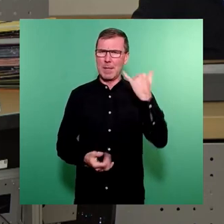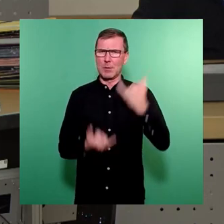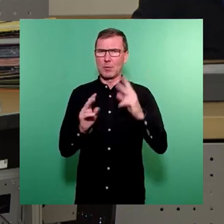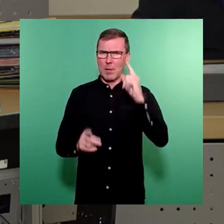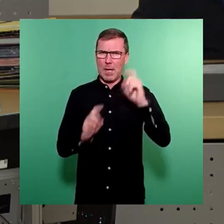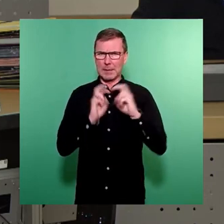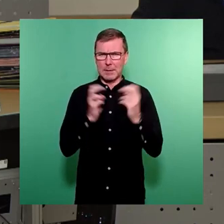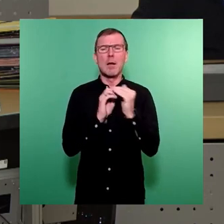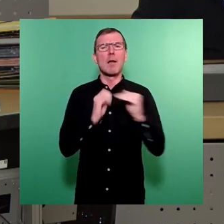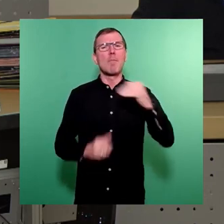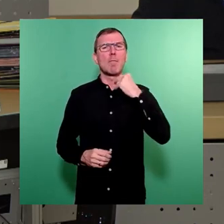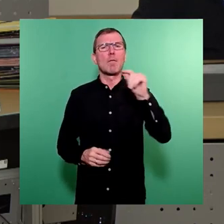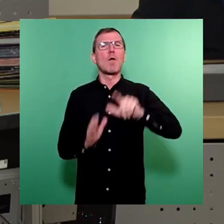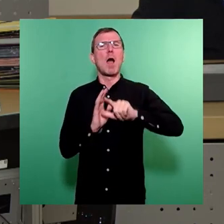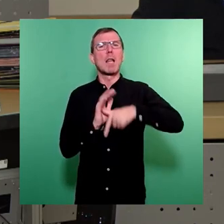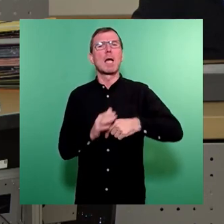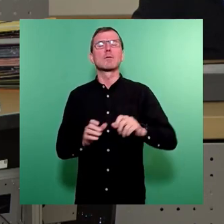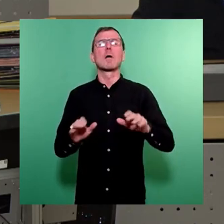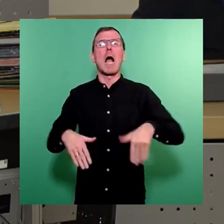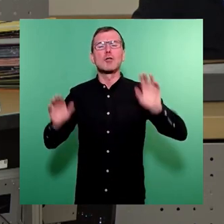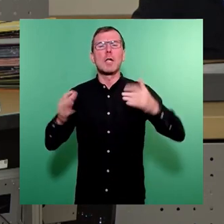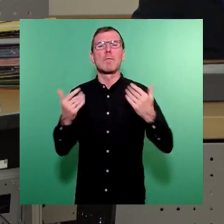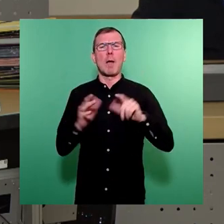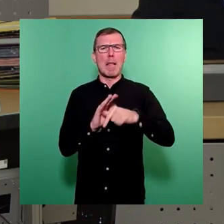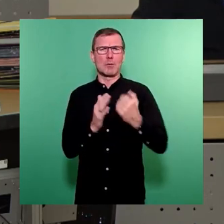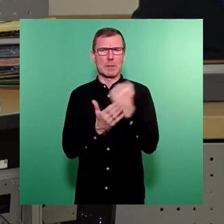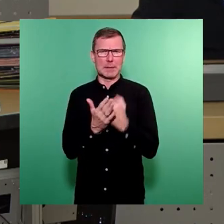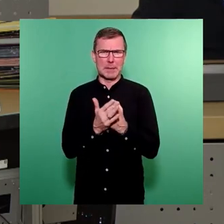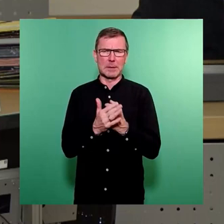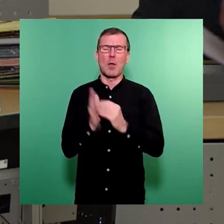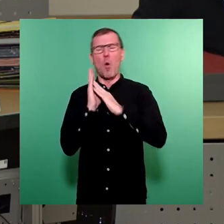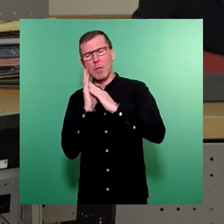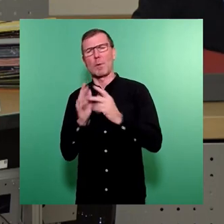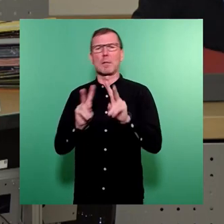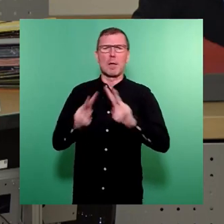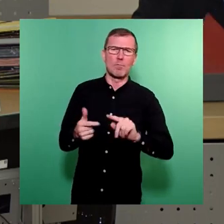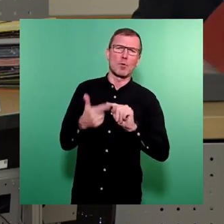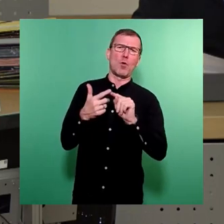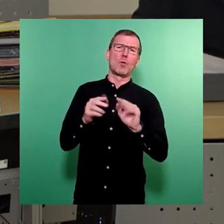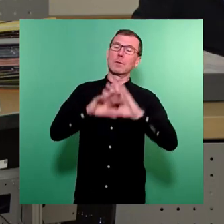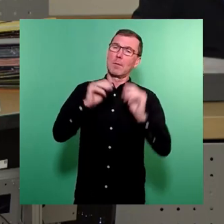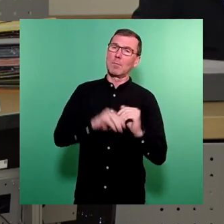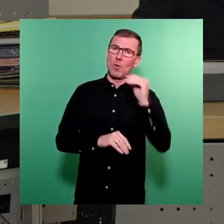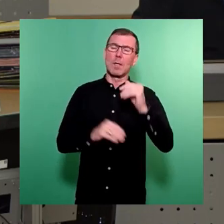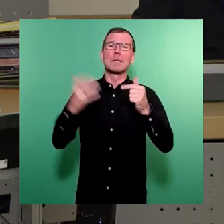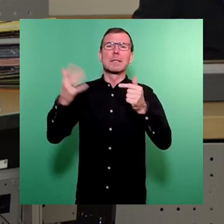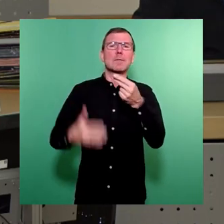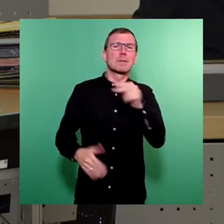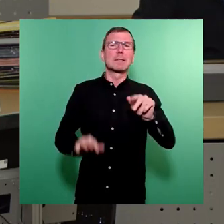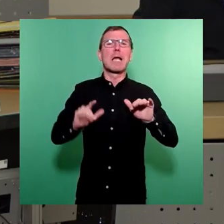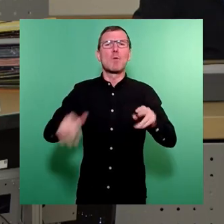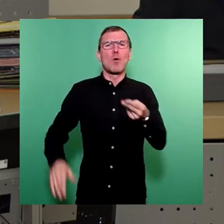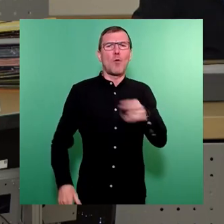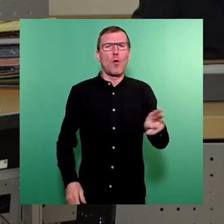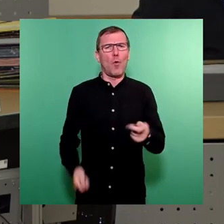Mehrbedarfe für Leistungen nach Asylbewerberleistungsgesetz einschließlich Unterbringung und Betreuung in Höhe von bis zu 27 Millionen Euro